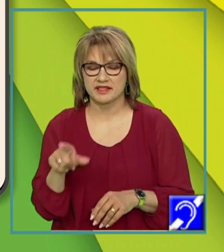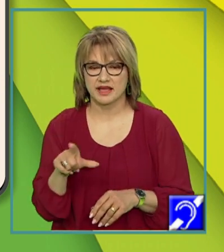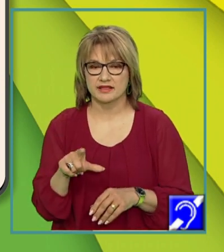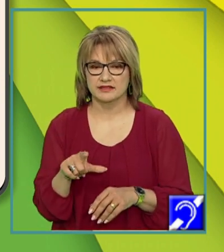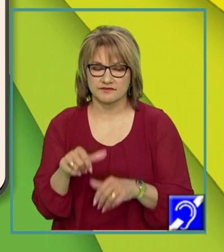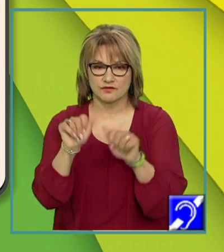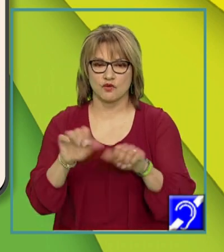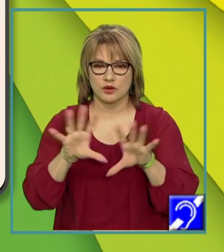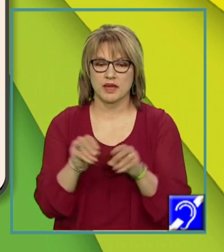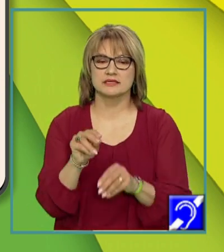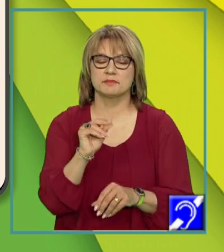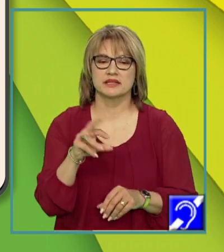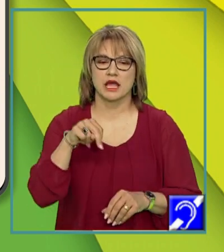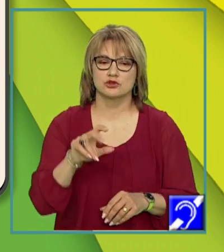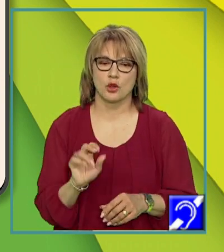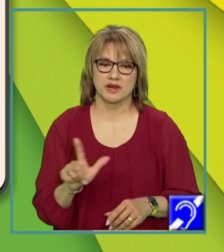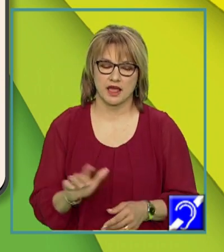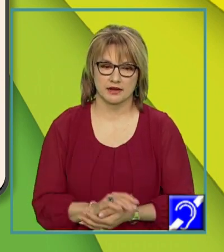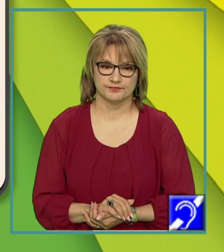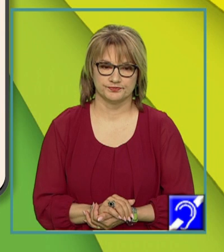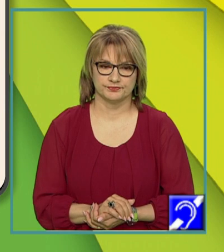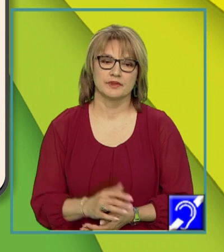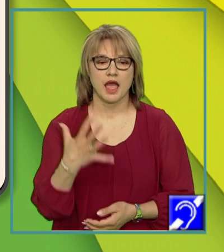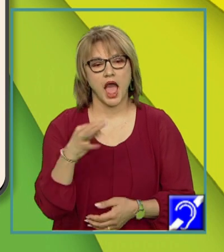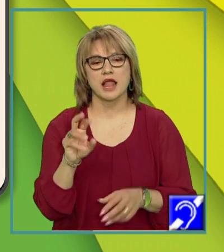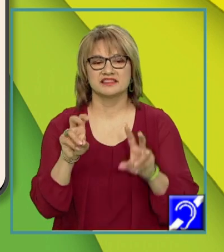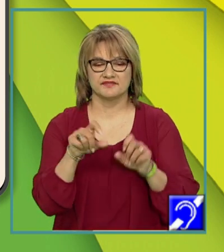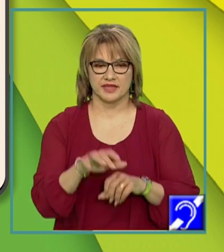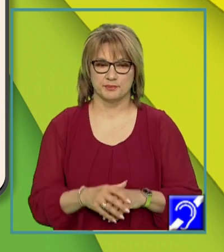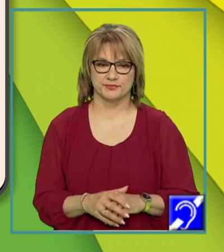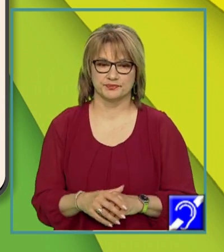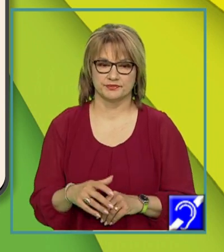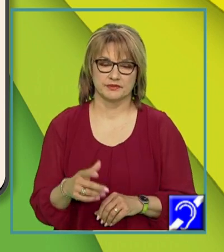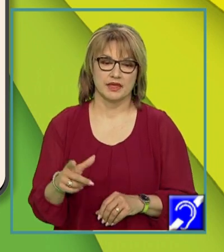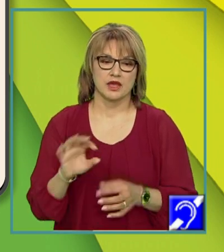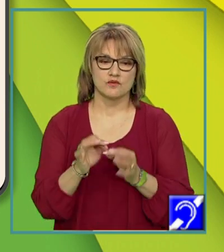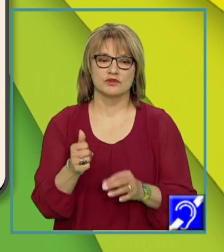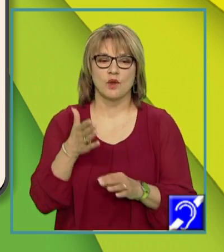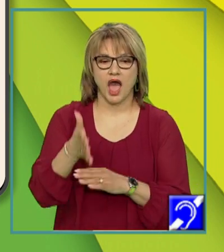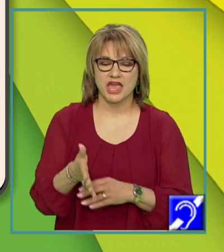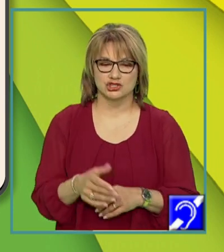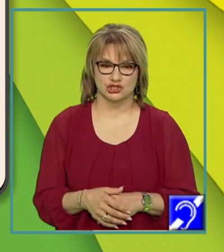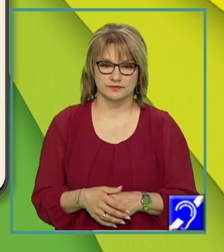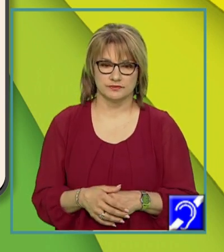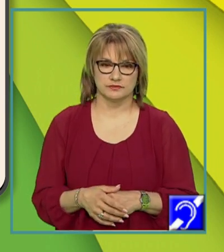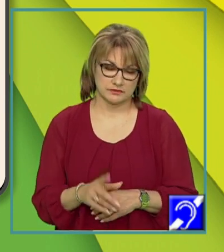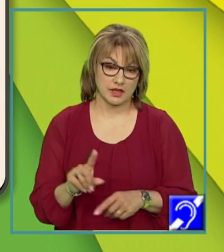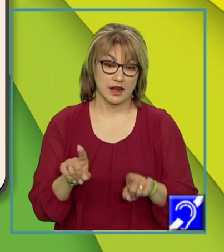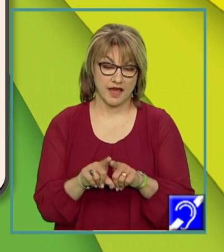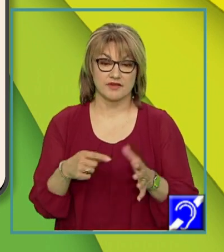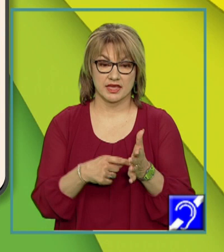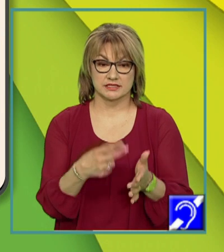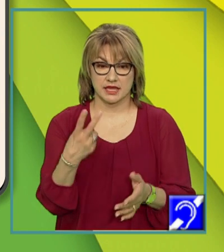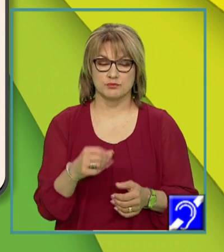predicatul nominal. Un alt verb este a ieși, care de asemenea, în